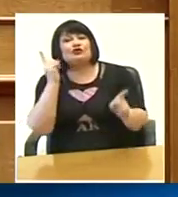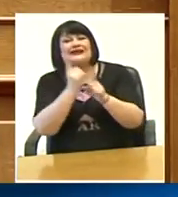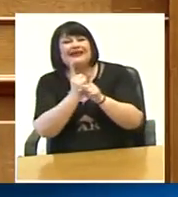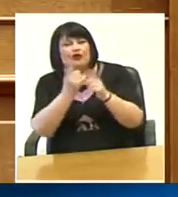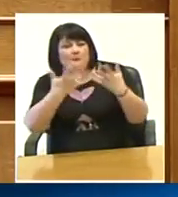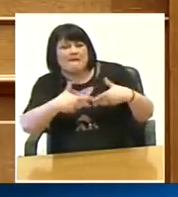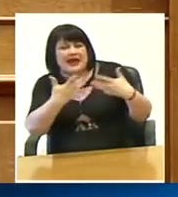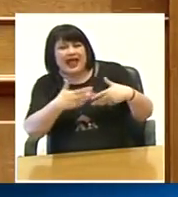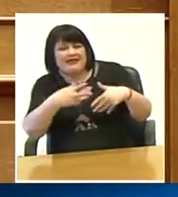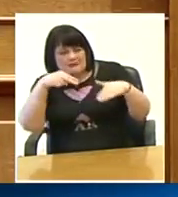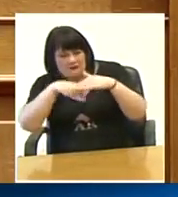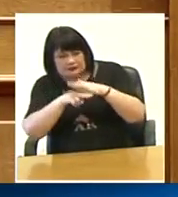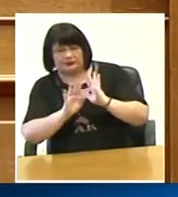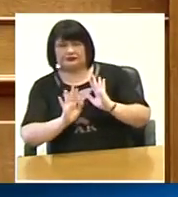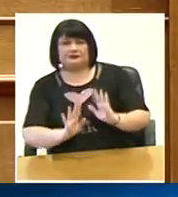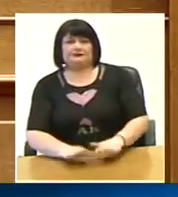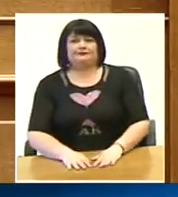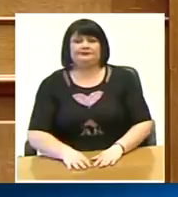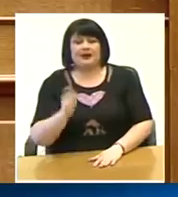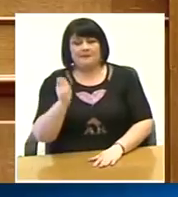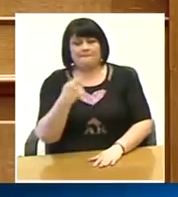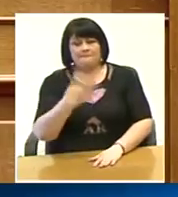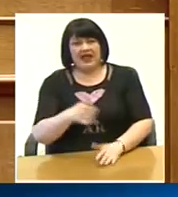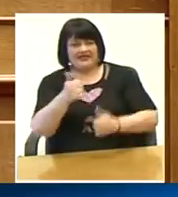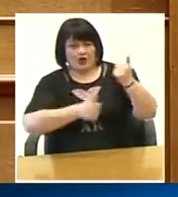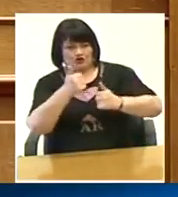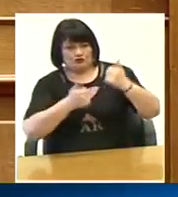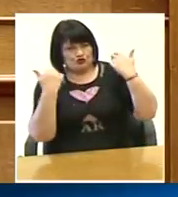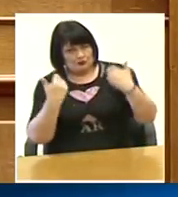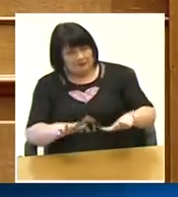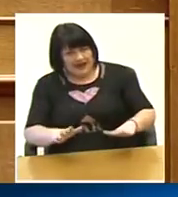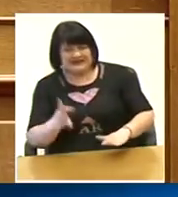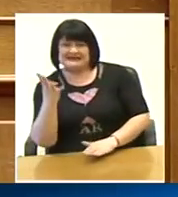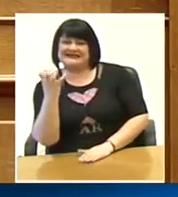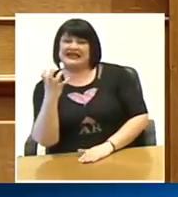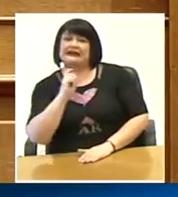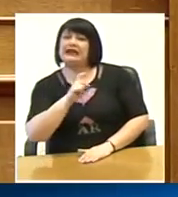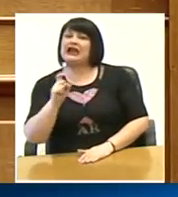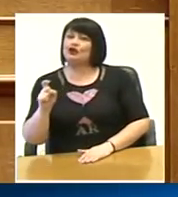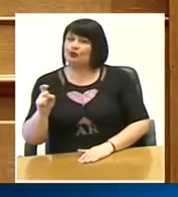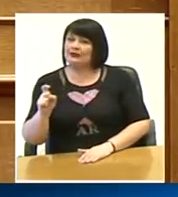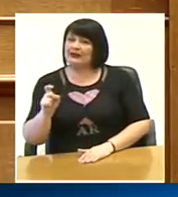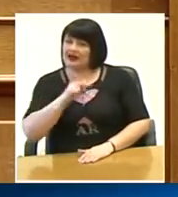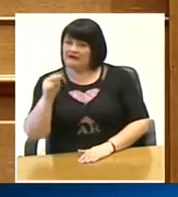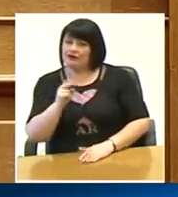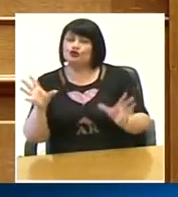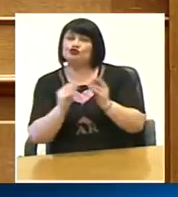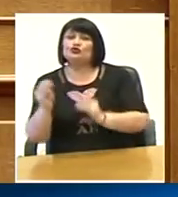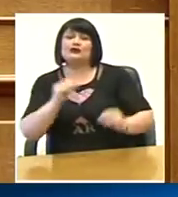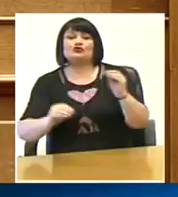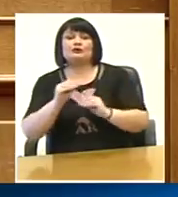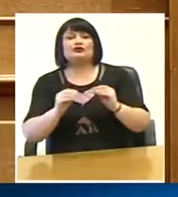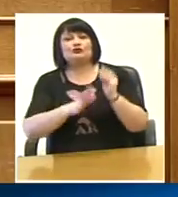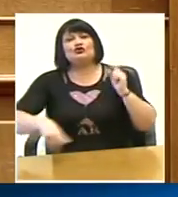έχουμε δώσει και έχει υλοποιηθεί ο διαγωνισμός τα 40 εκατομμύρια εξοπλισμός σε όλα τα